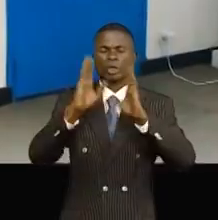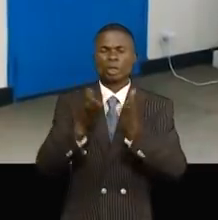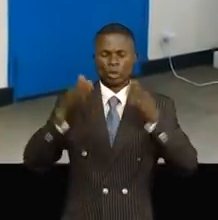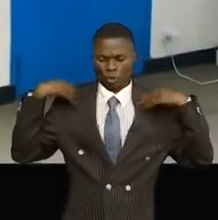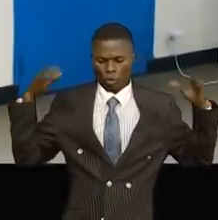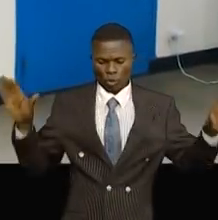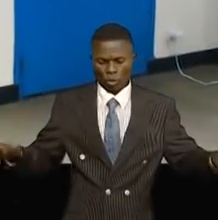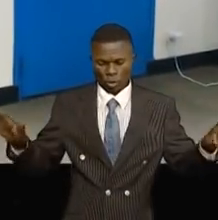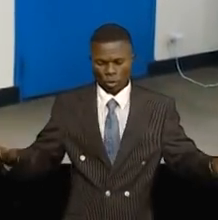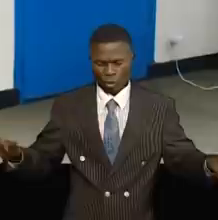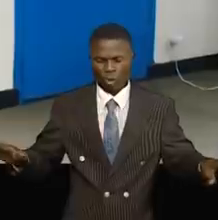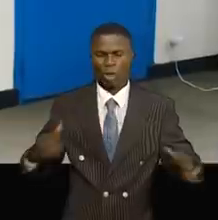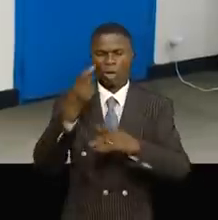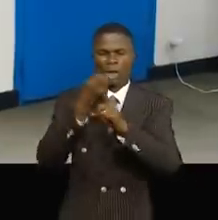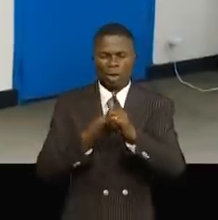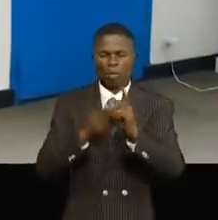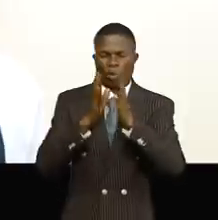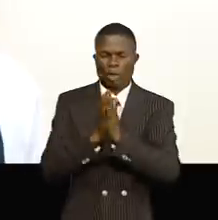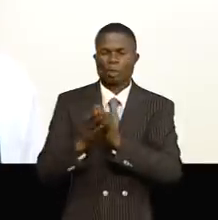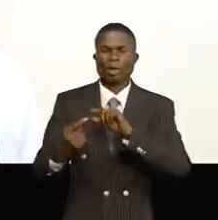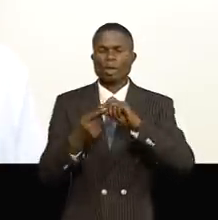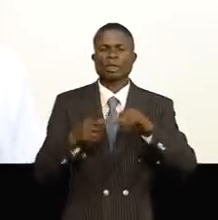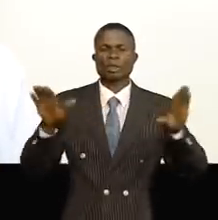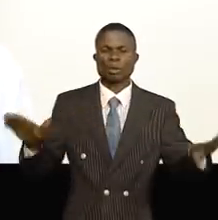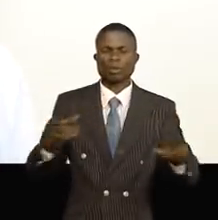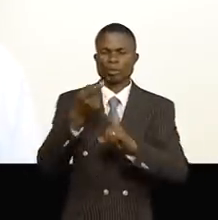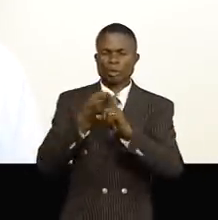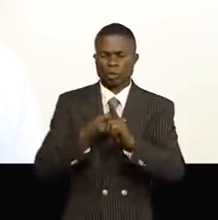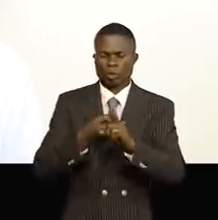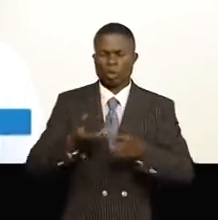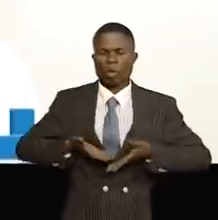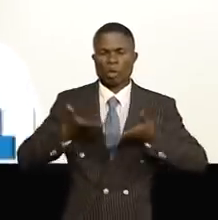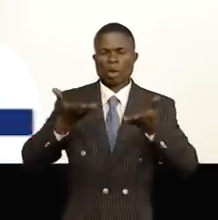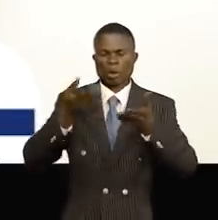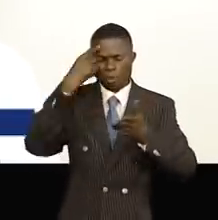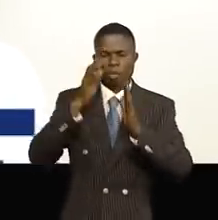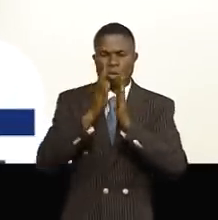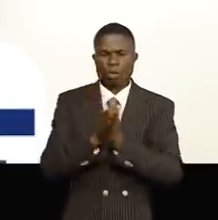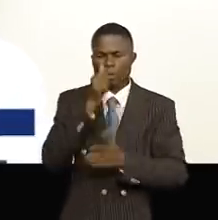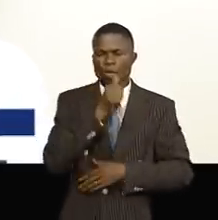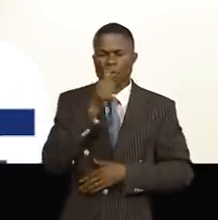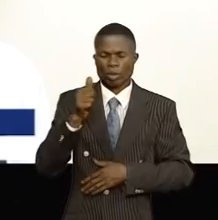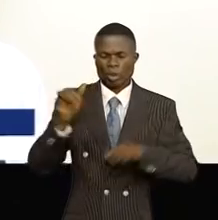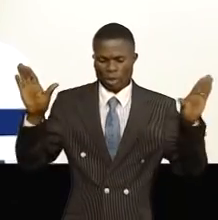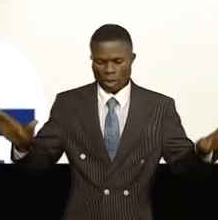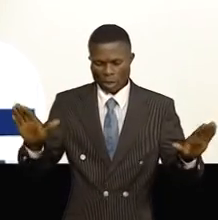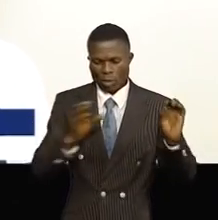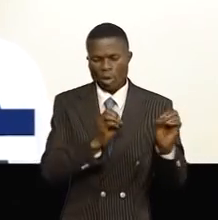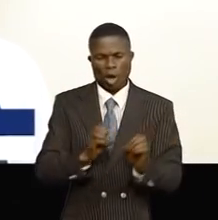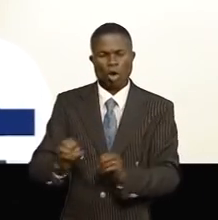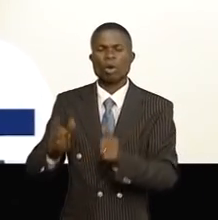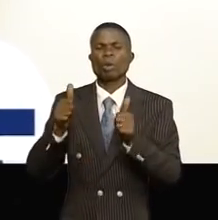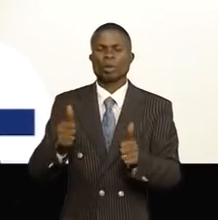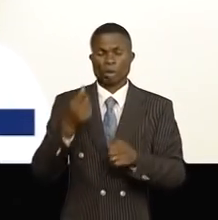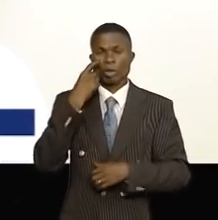général et les mois sacrés de ramadan en particulier. Le mois sacré de ramadan sera bien passé parce que je